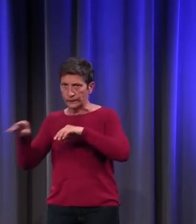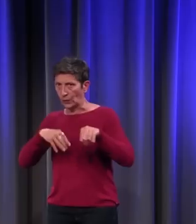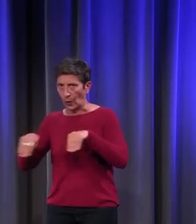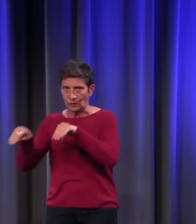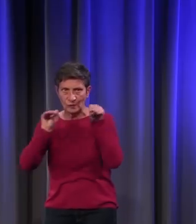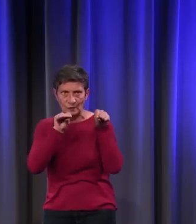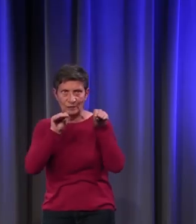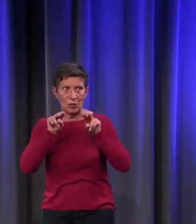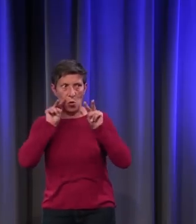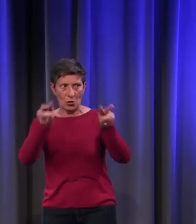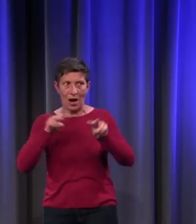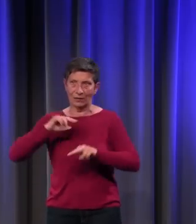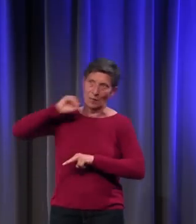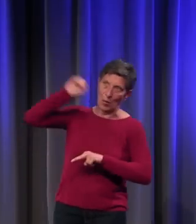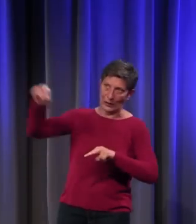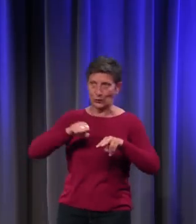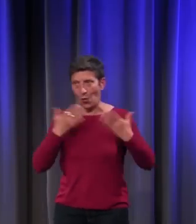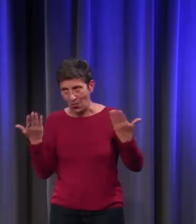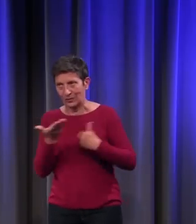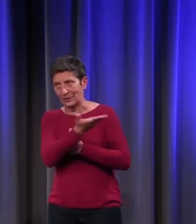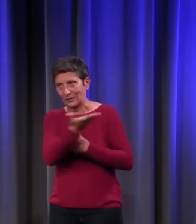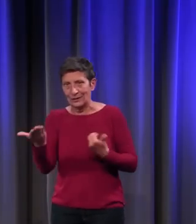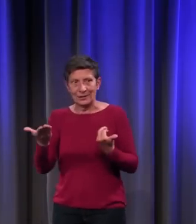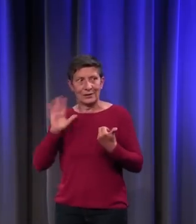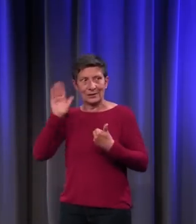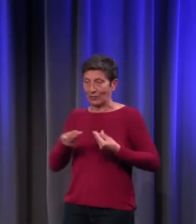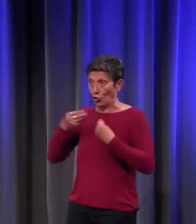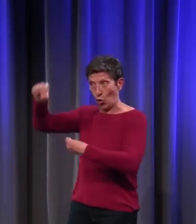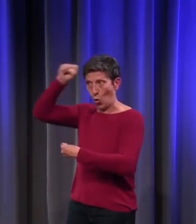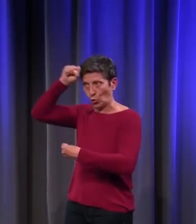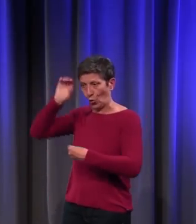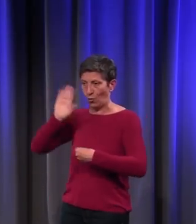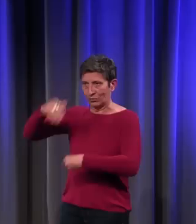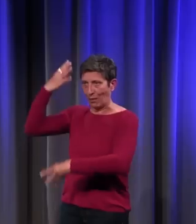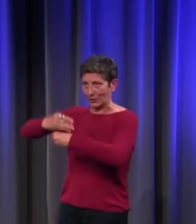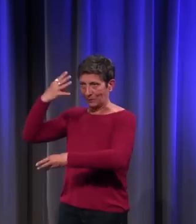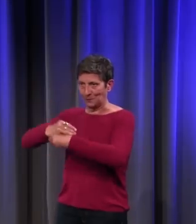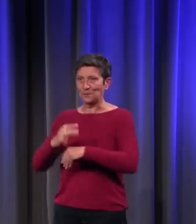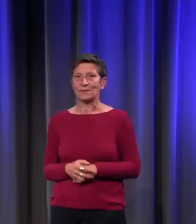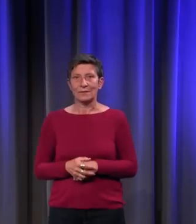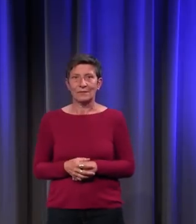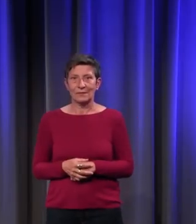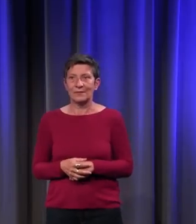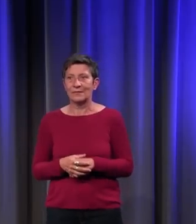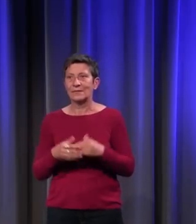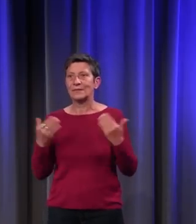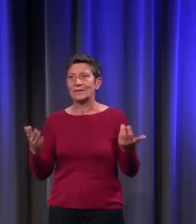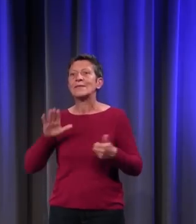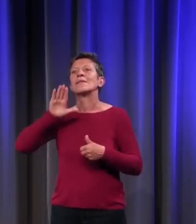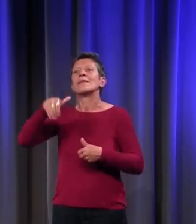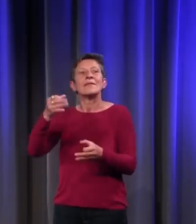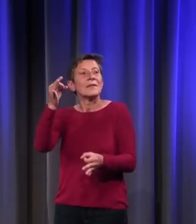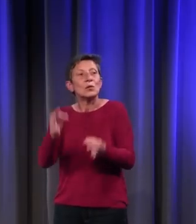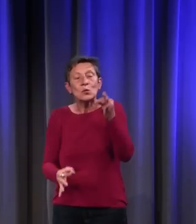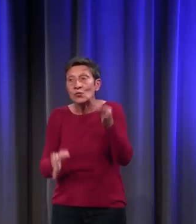spectacle de l'exécution de la truie pour que ça leur fasse enseignement, dit le document. Et il a ensuite demandé